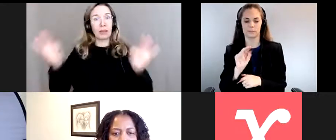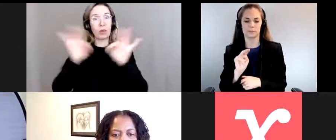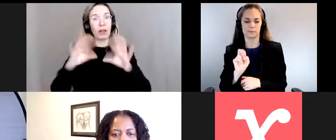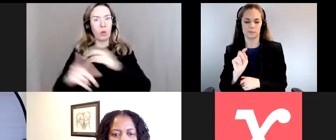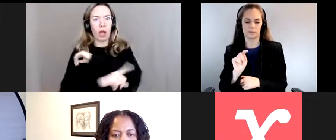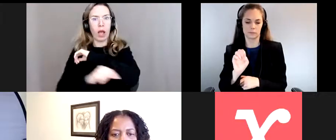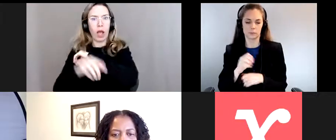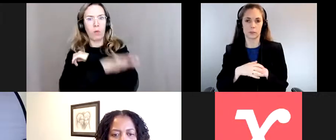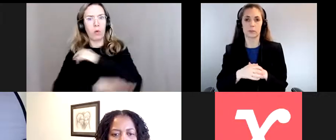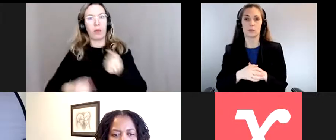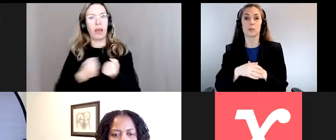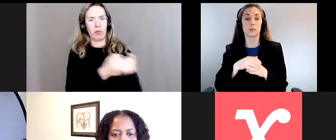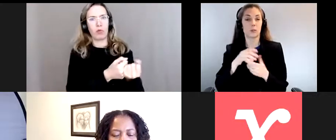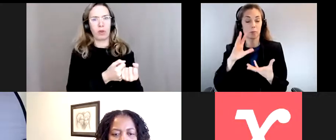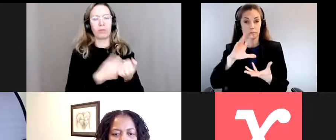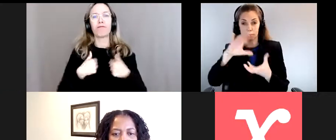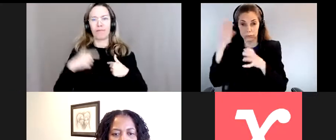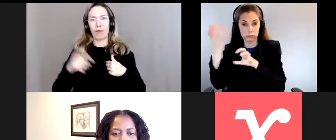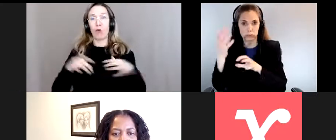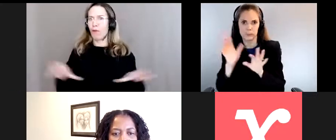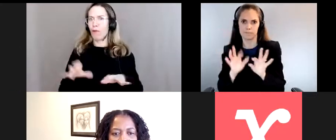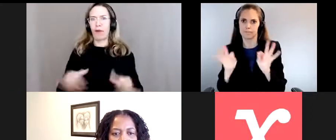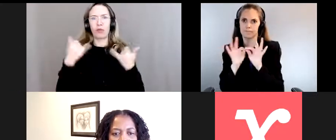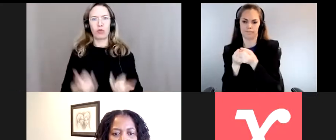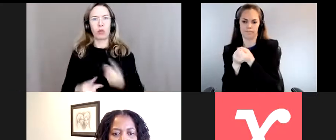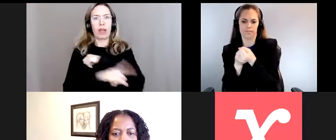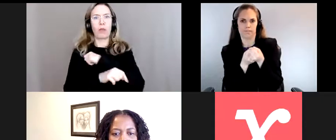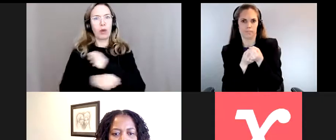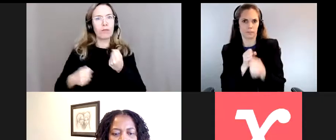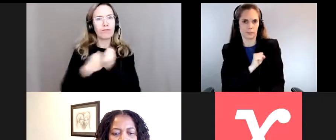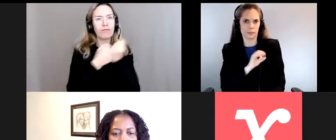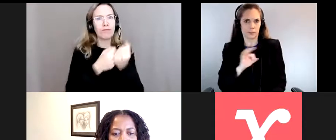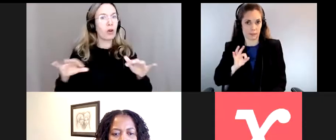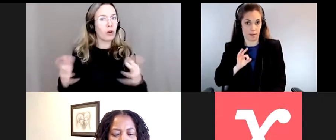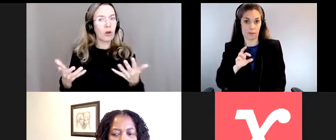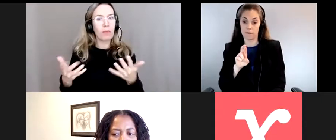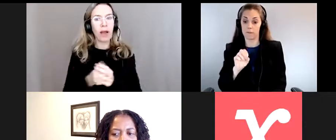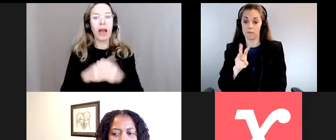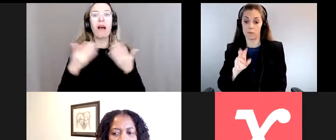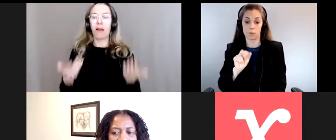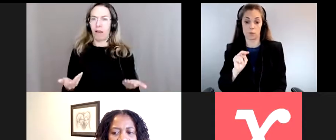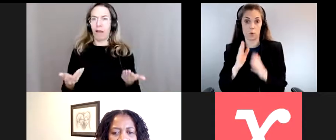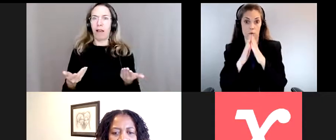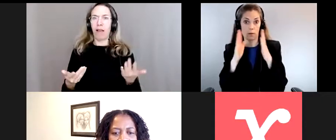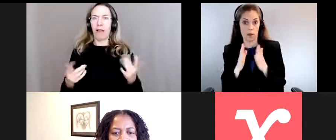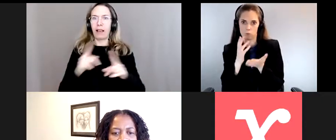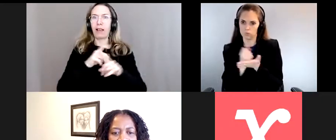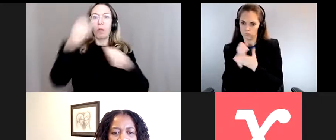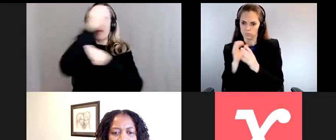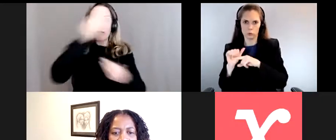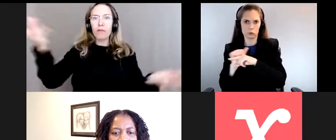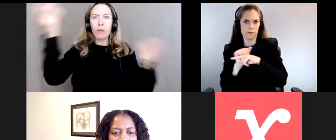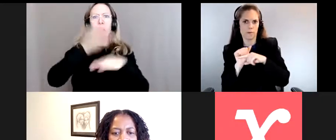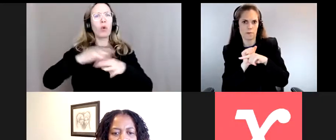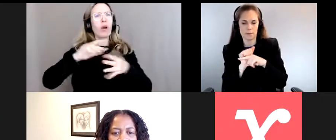'est quelque chose qu'on a dû faire immédiatement. et on a fait en diffusant de l'information sur ce qu'un